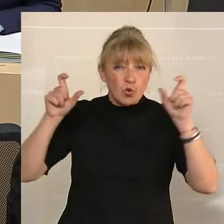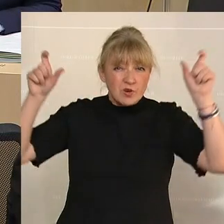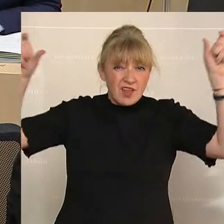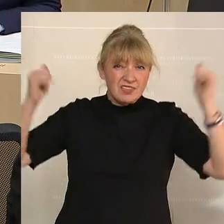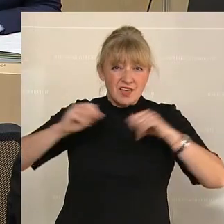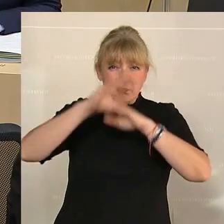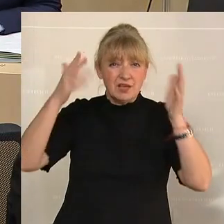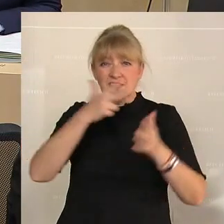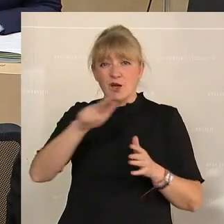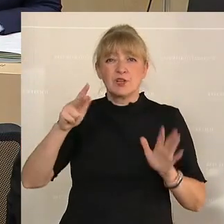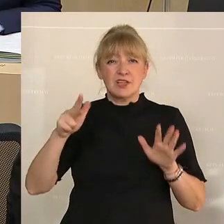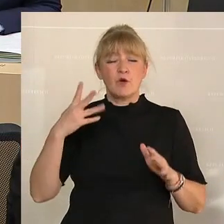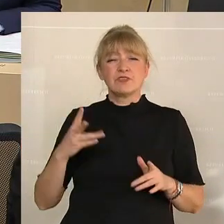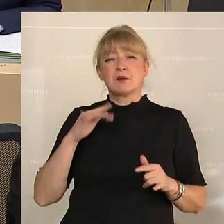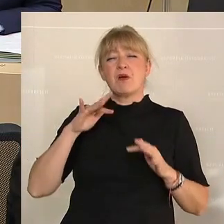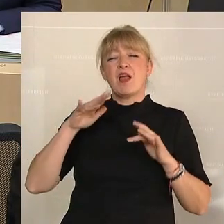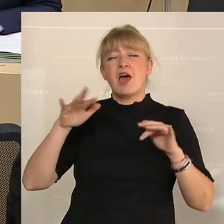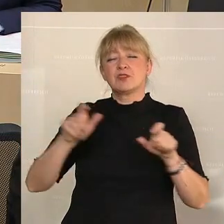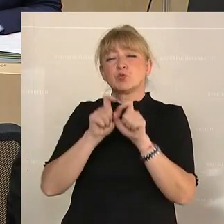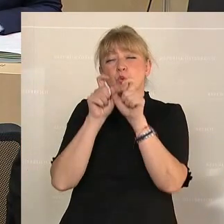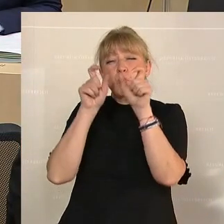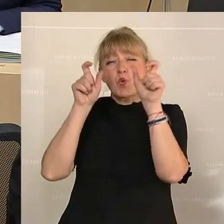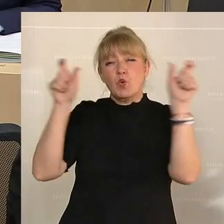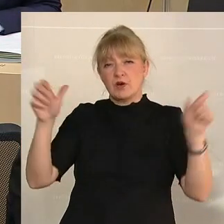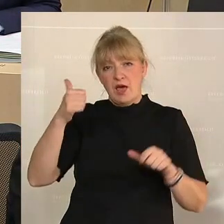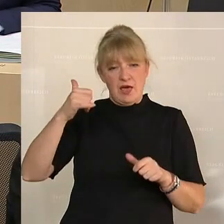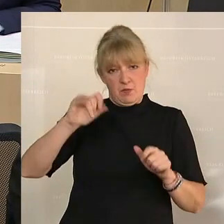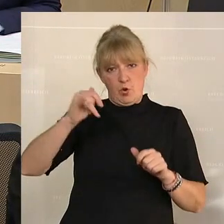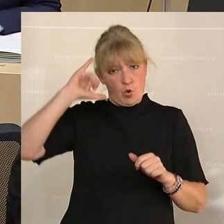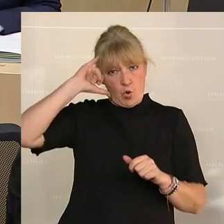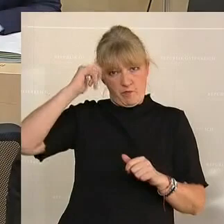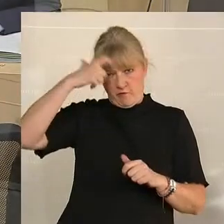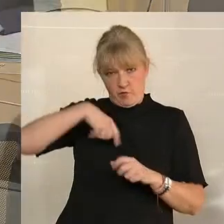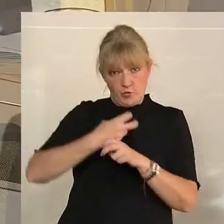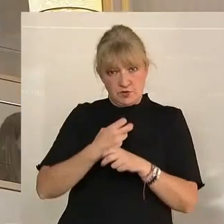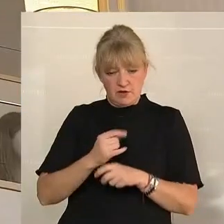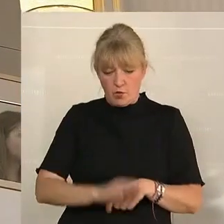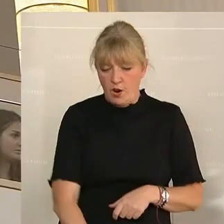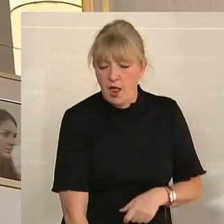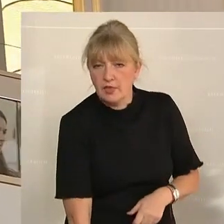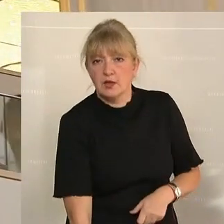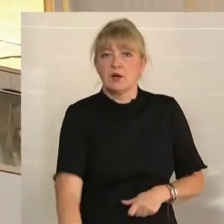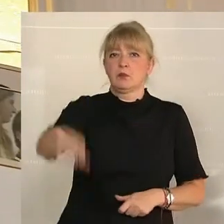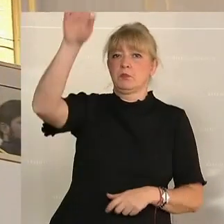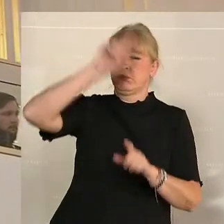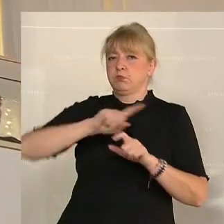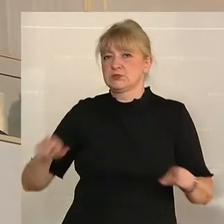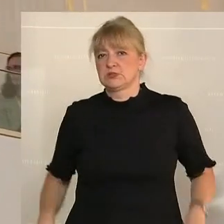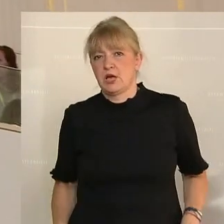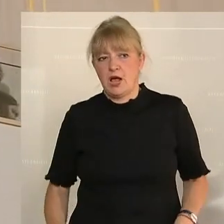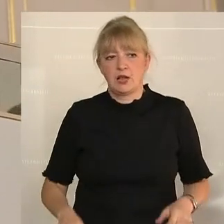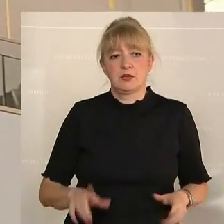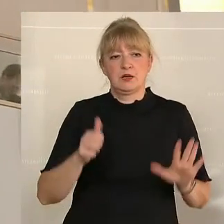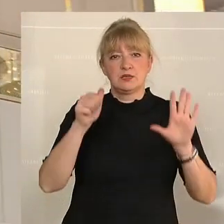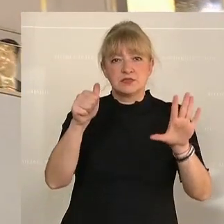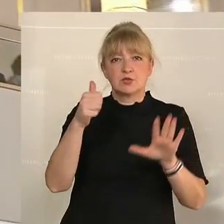Schuldenberg von 343 Milliarden Euro pro Einwohner, pro Österreicher, vom Kleinkind bis zum Kreis sind